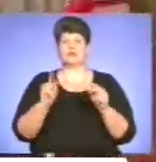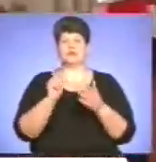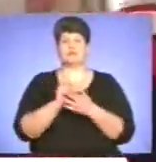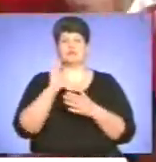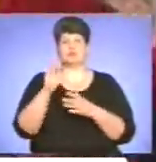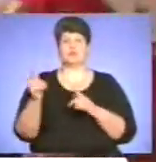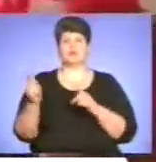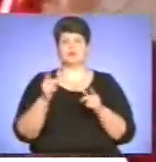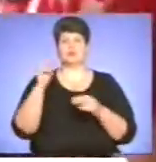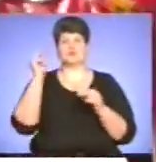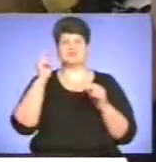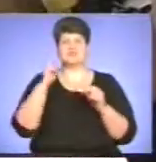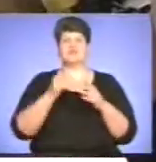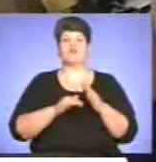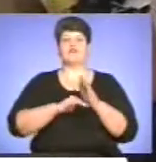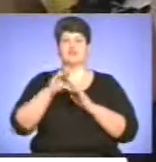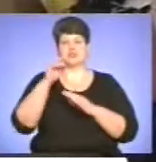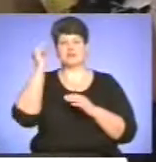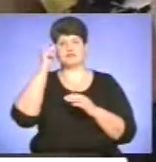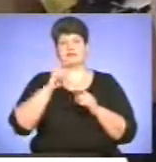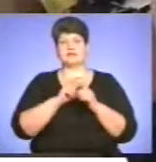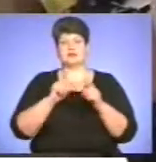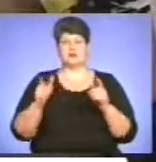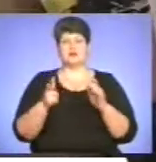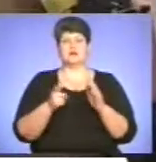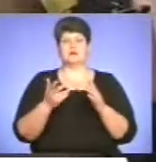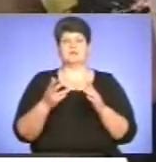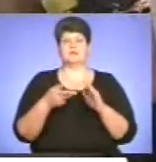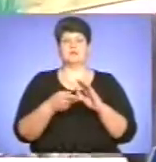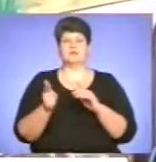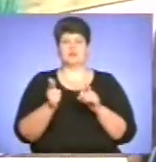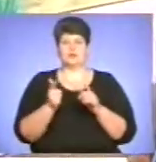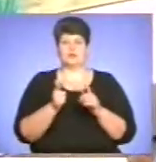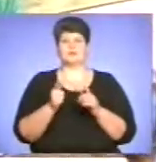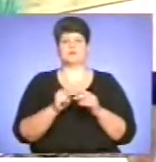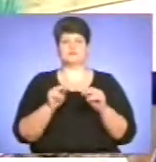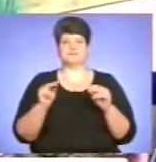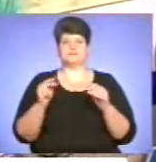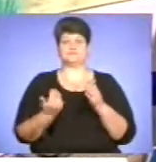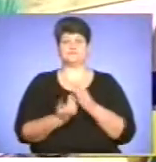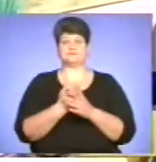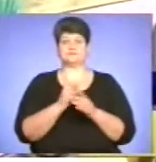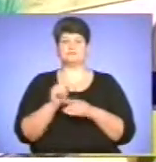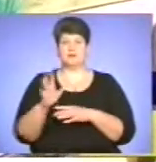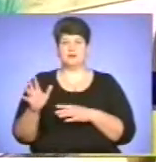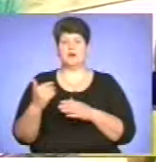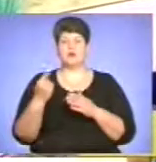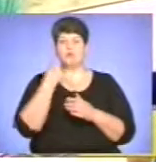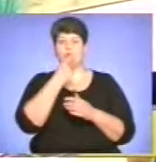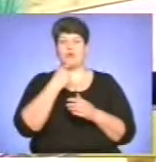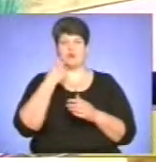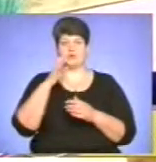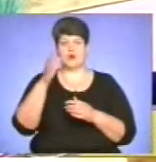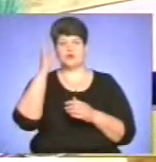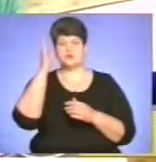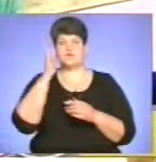викладачі вищих навчальних закладів готують педагогів відповідно до нових стандартів. Мовна освіта, філологічна освіта, вона формує